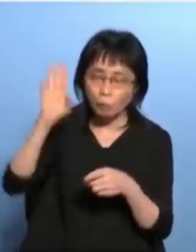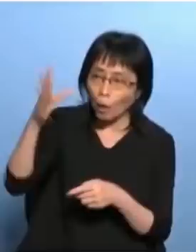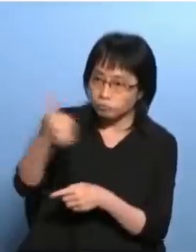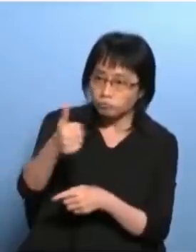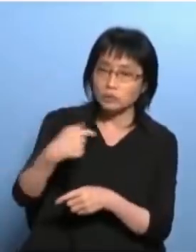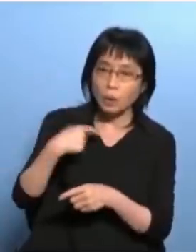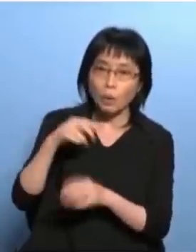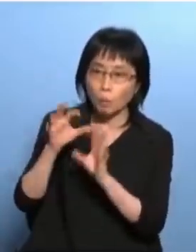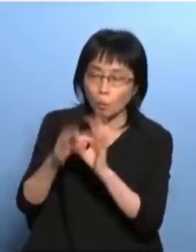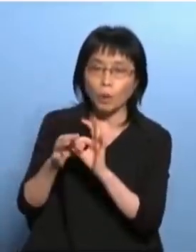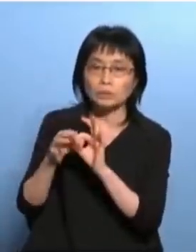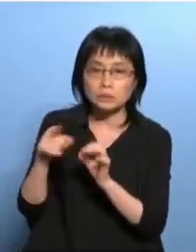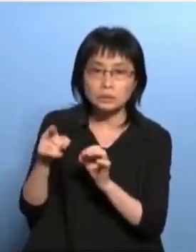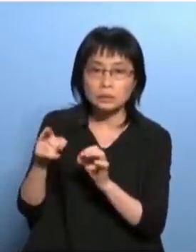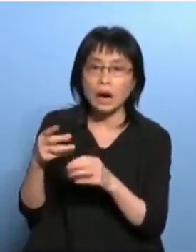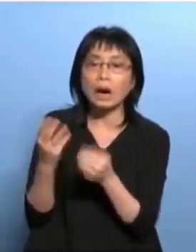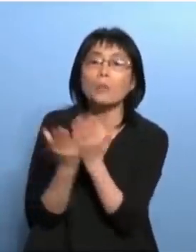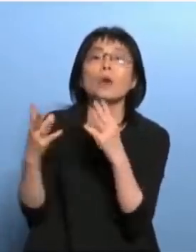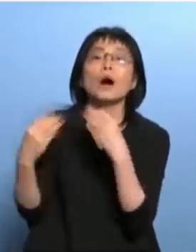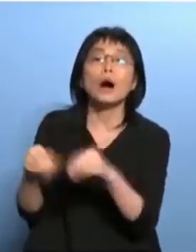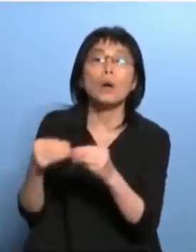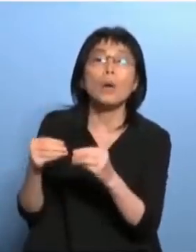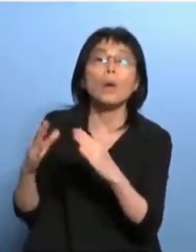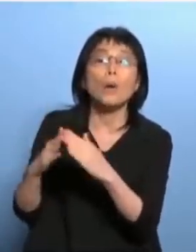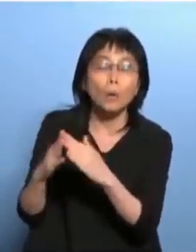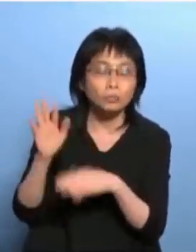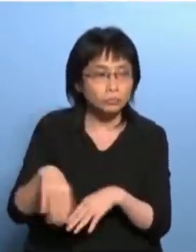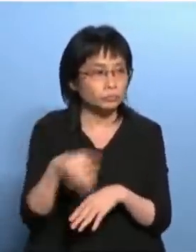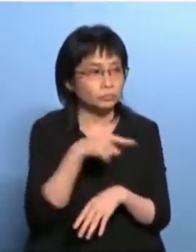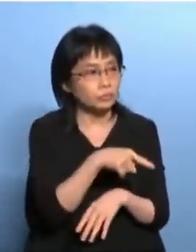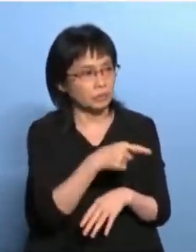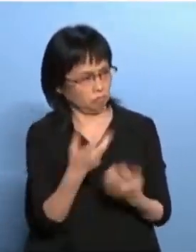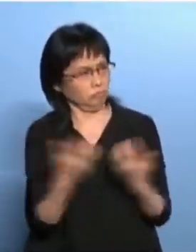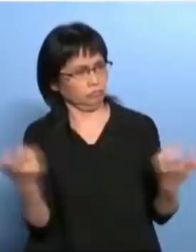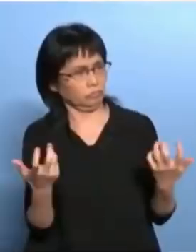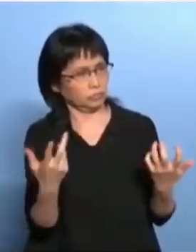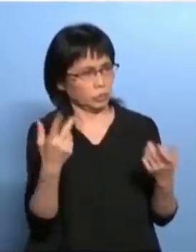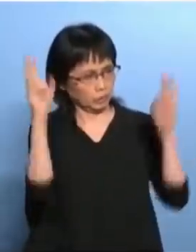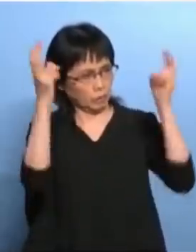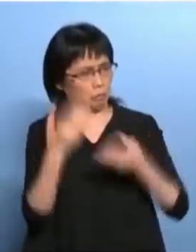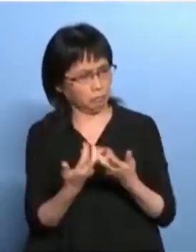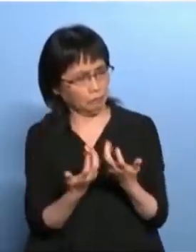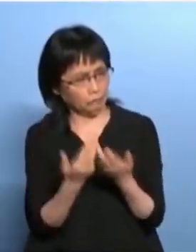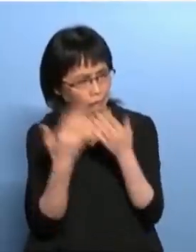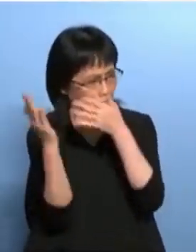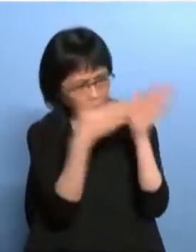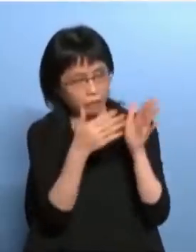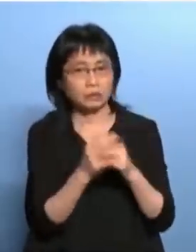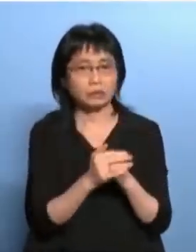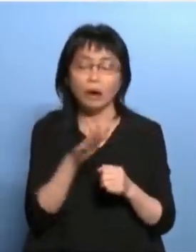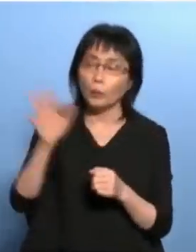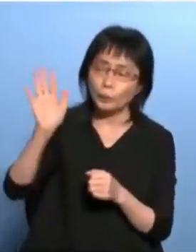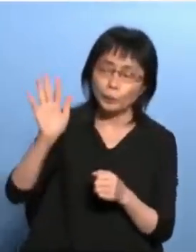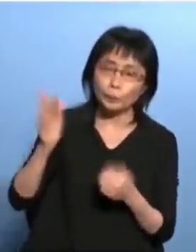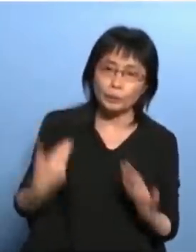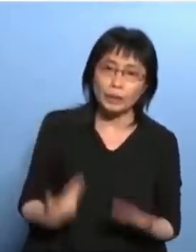育局你离开了我们次请你回我回来不用怕你老人家喂我们见到怎么可以出粮给他们